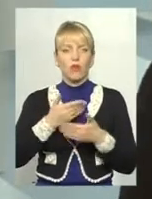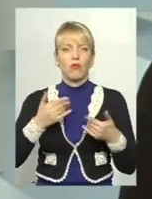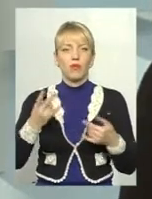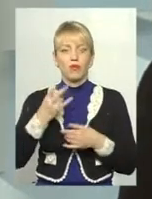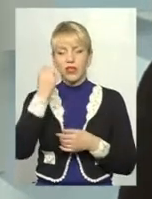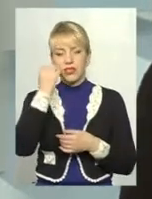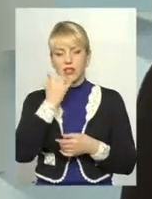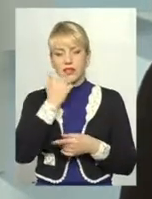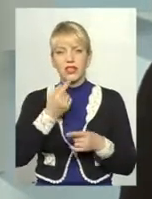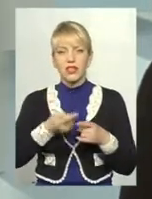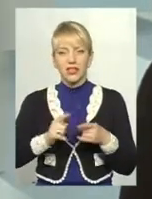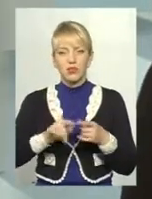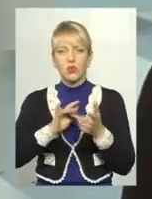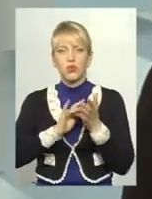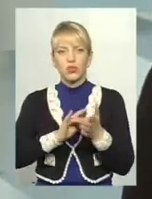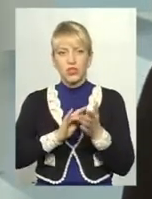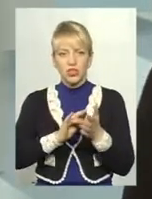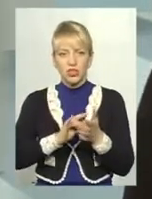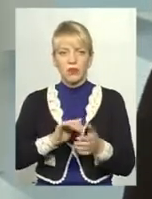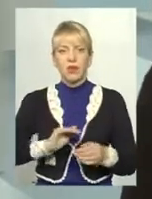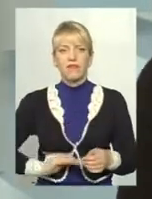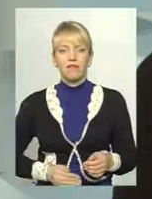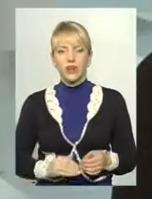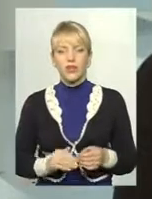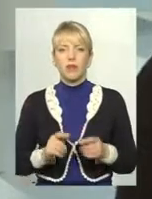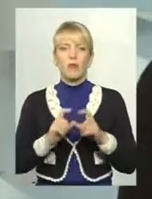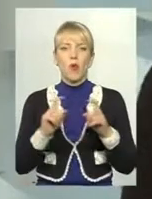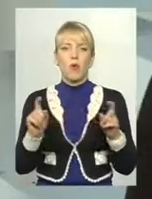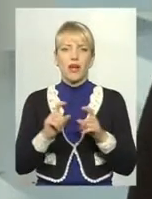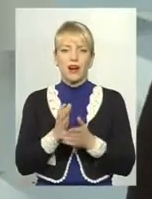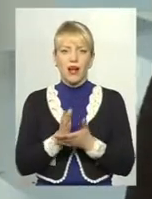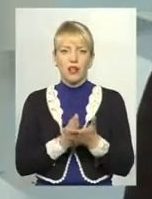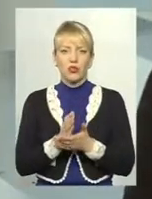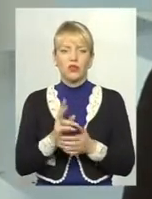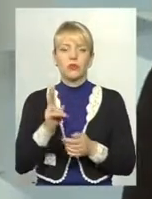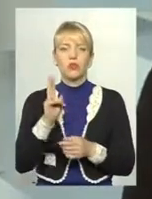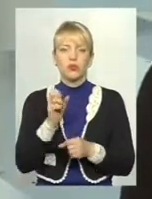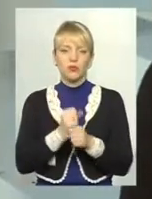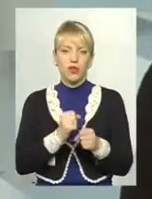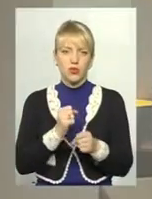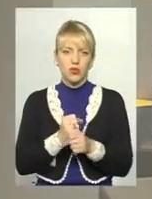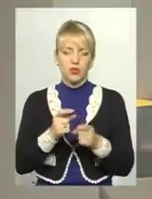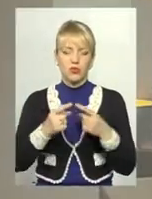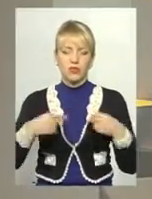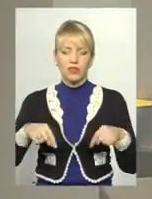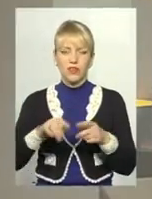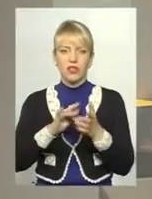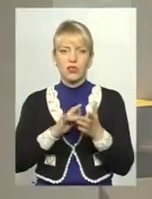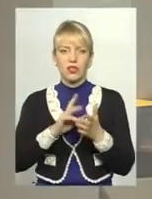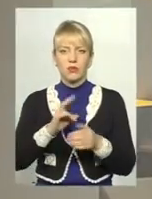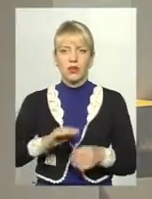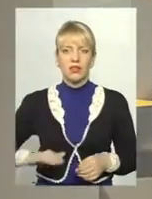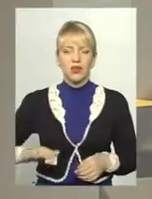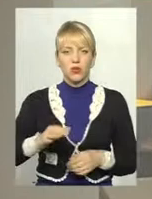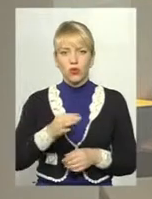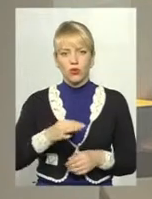завдячувати тим туристичним фірмам, операторам, агентам, які працюють в сфері туризму саме на території області.